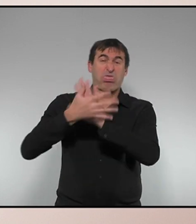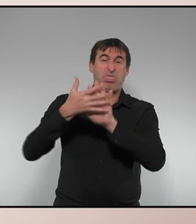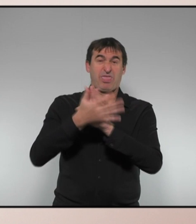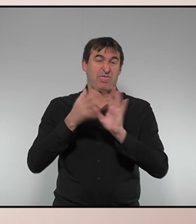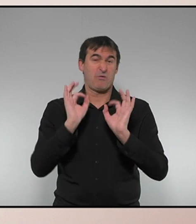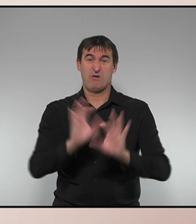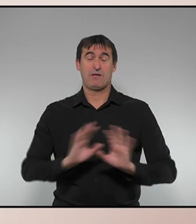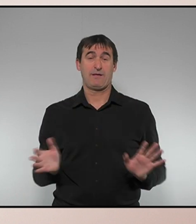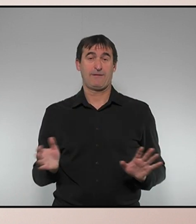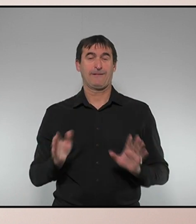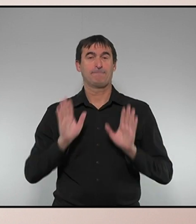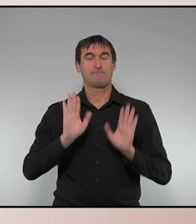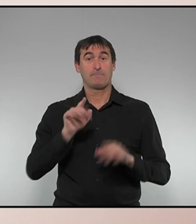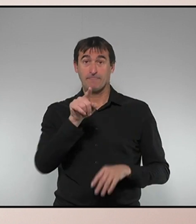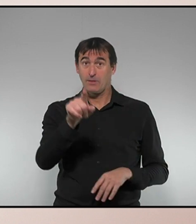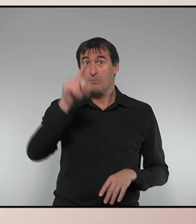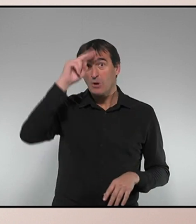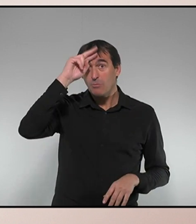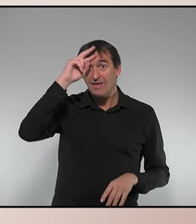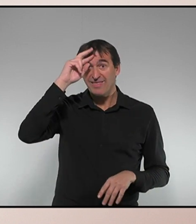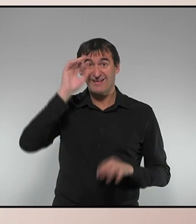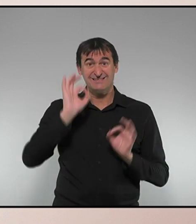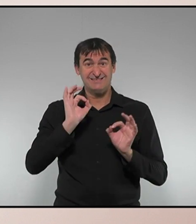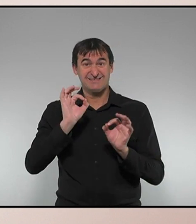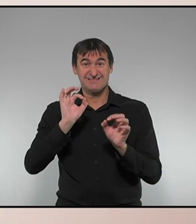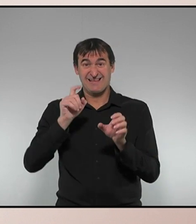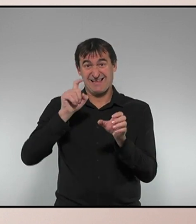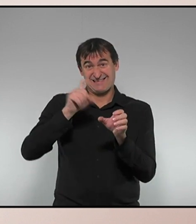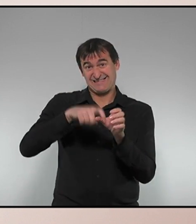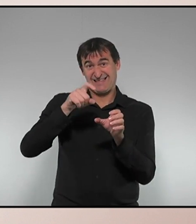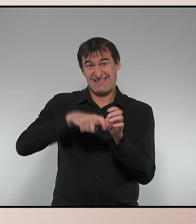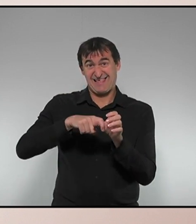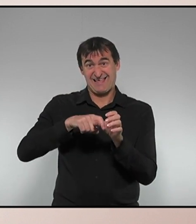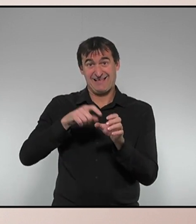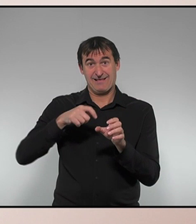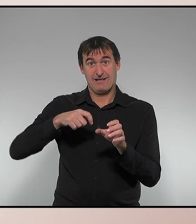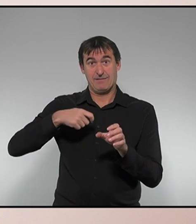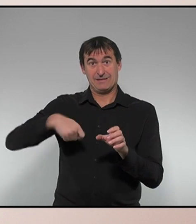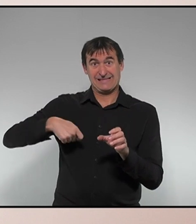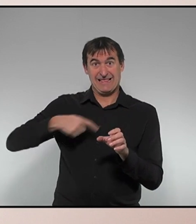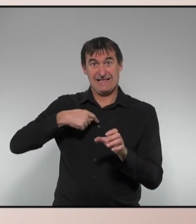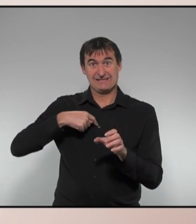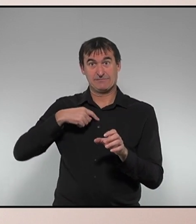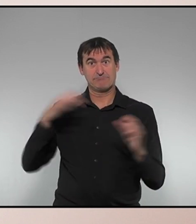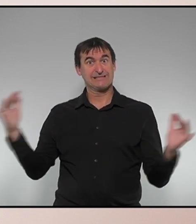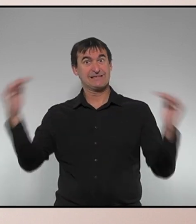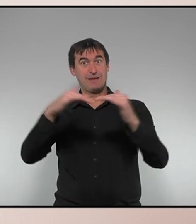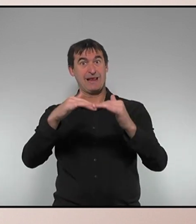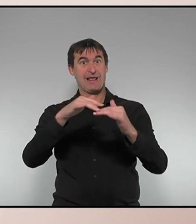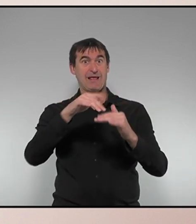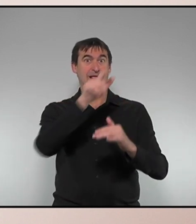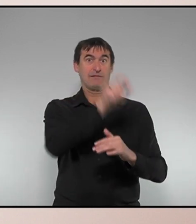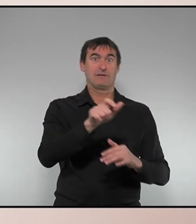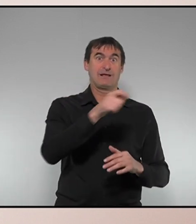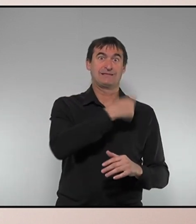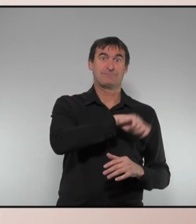cas, tant que li preocupa a vostè l'assistència de presidents en cimeres que el govern espanyol celebra amb d'altres,